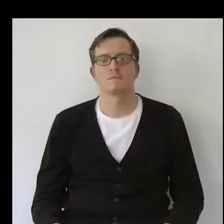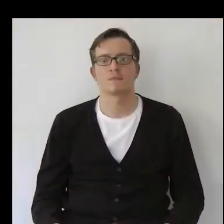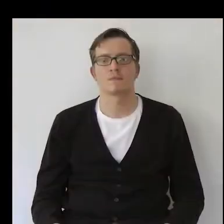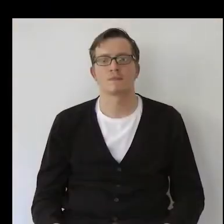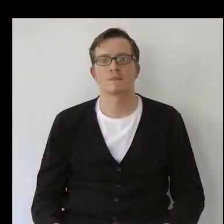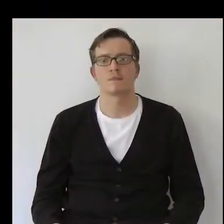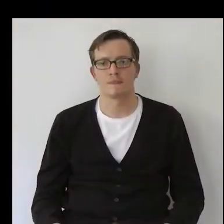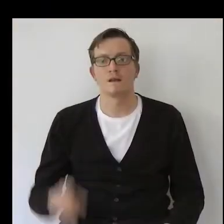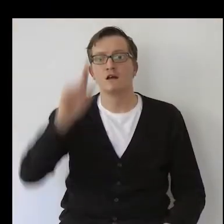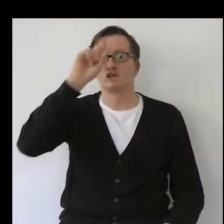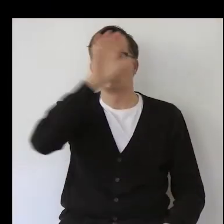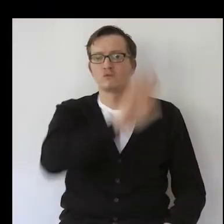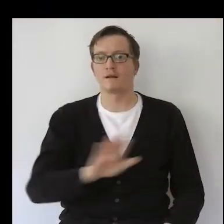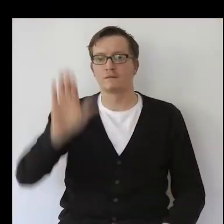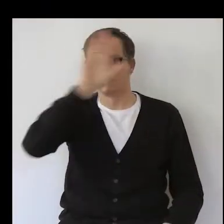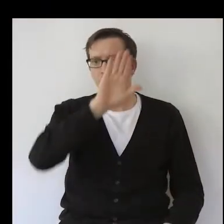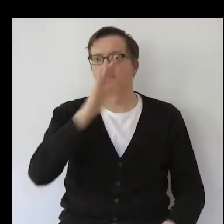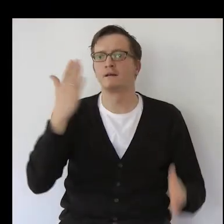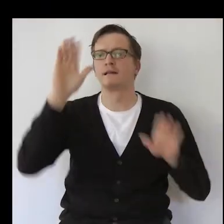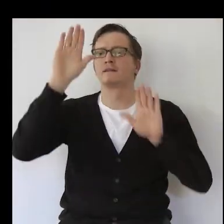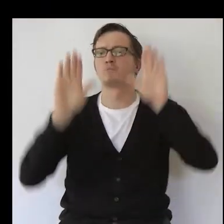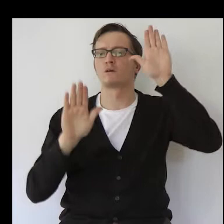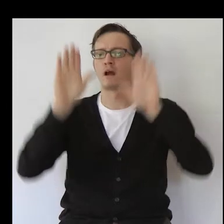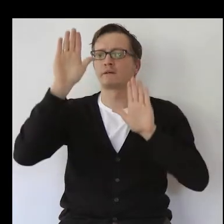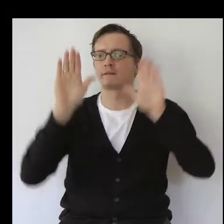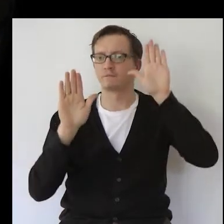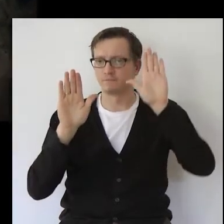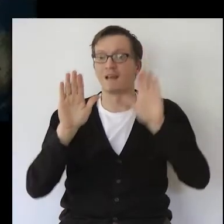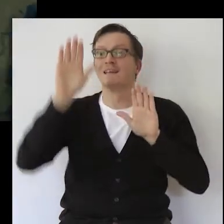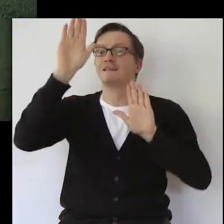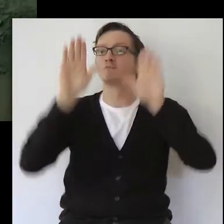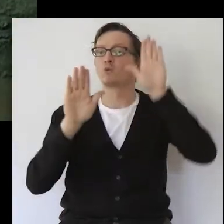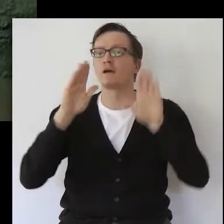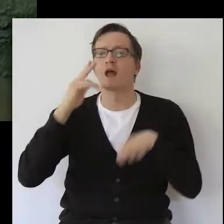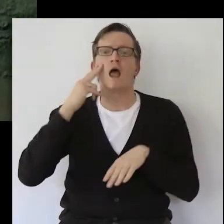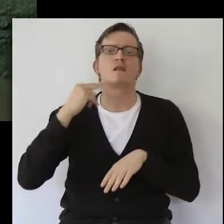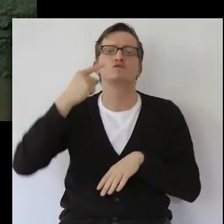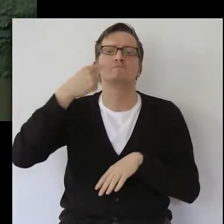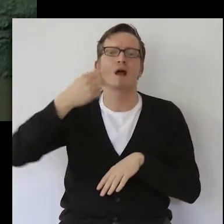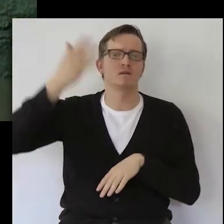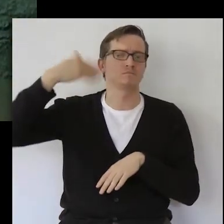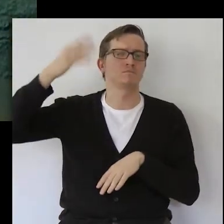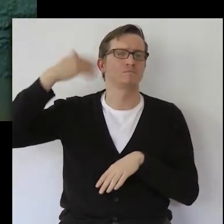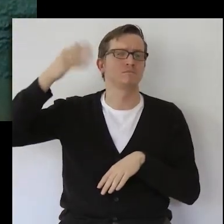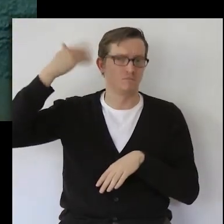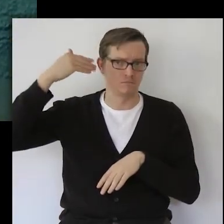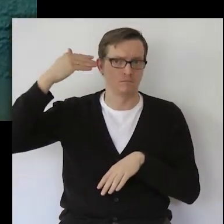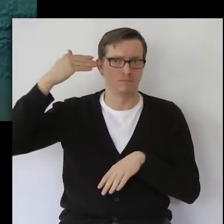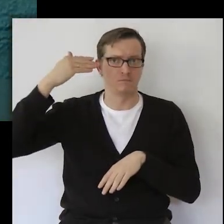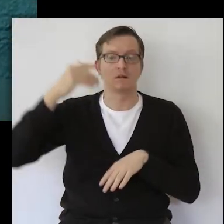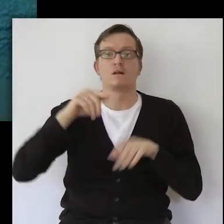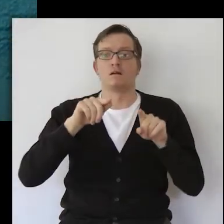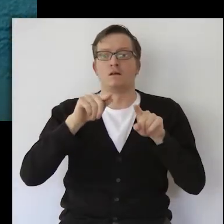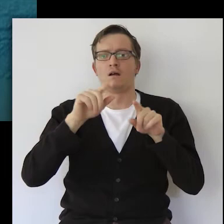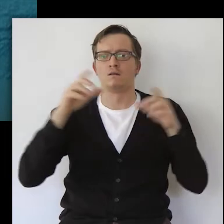Deutschland ist eine Demokratie. Das Wort Demokratie kommt aus